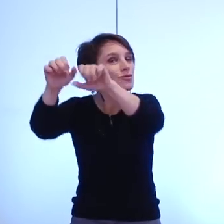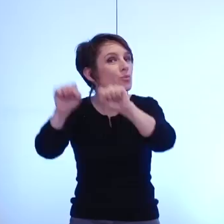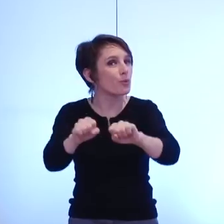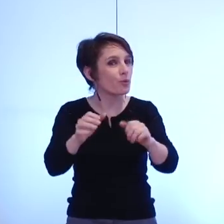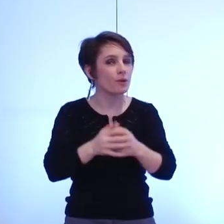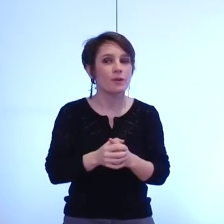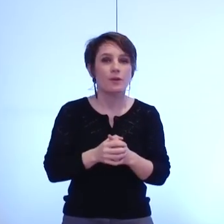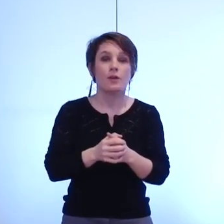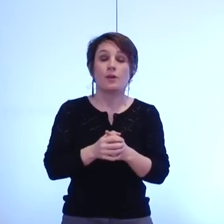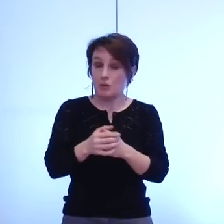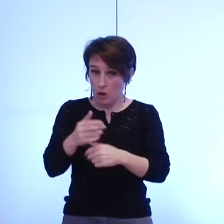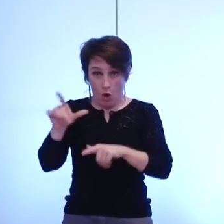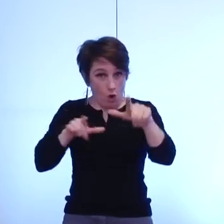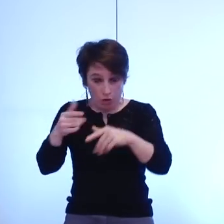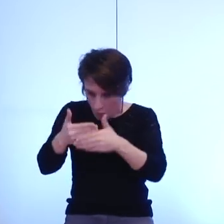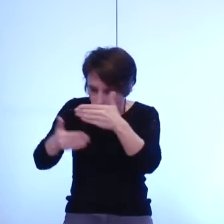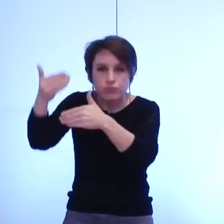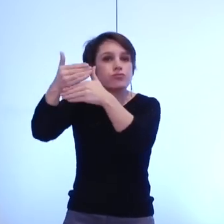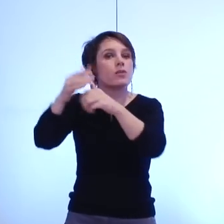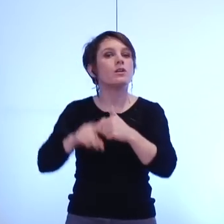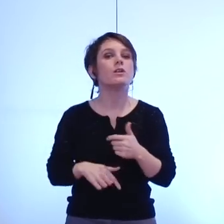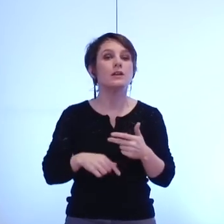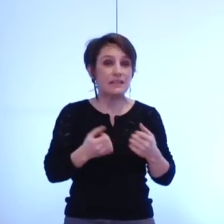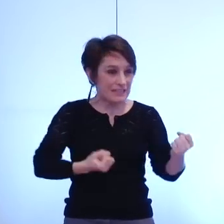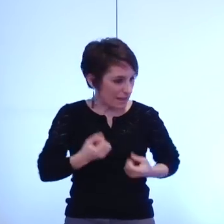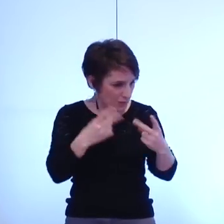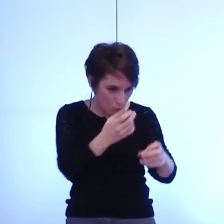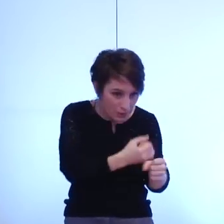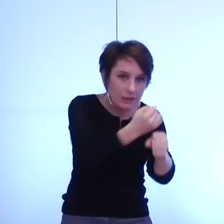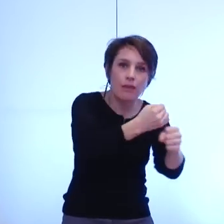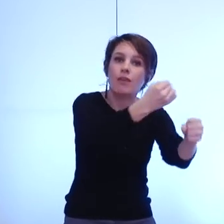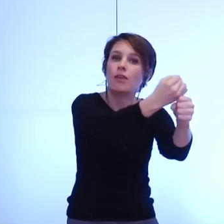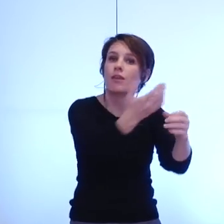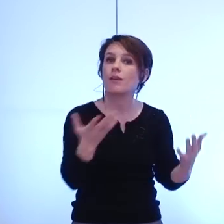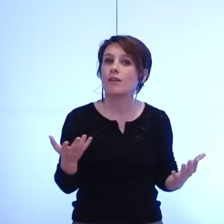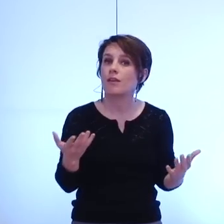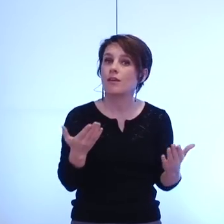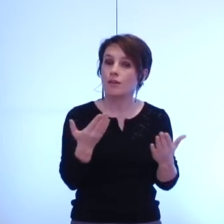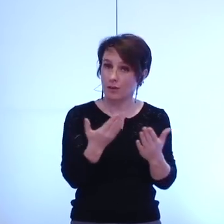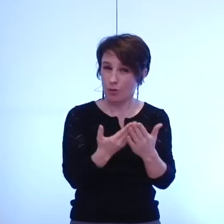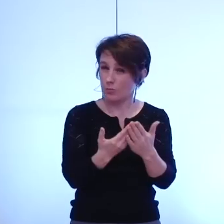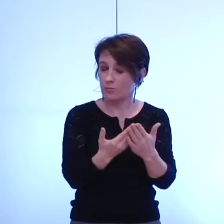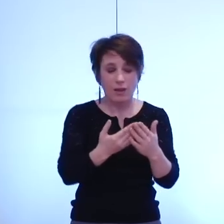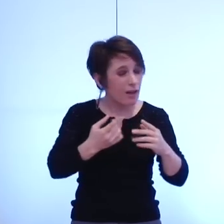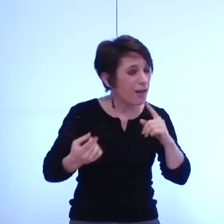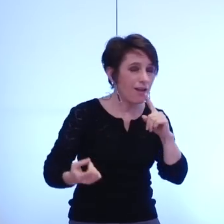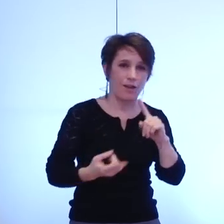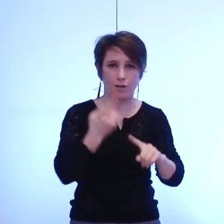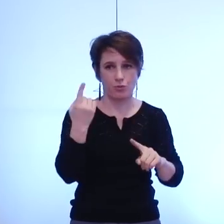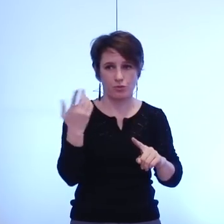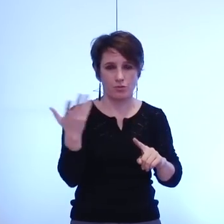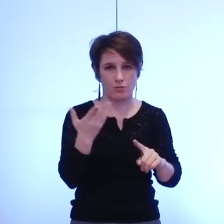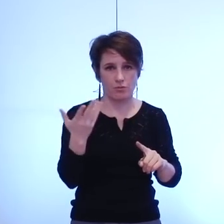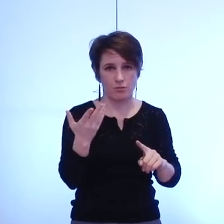de logements de services publics là aussi doit être vu non pas